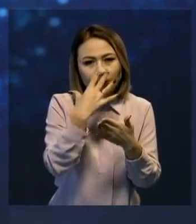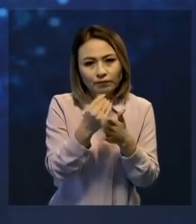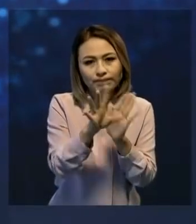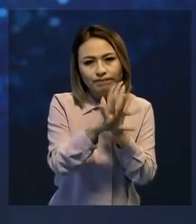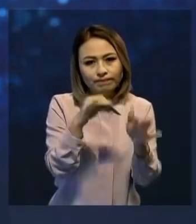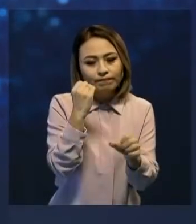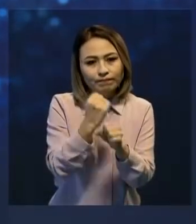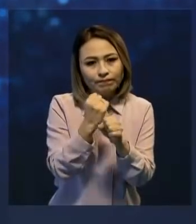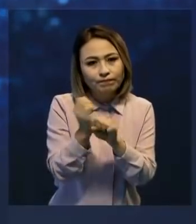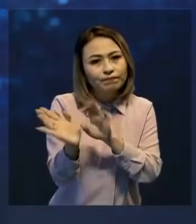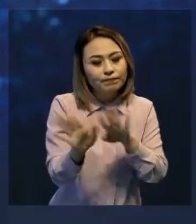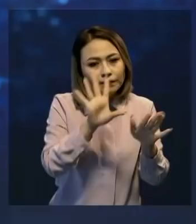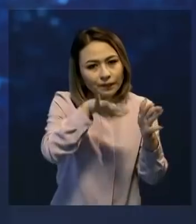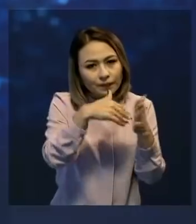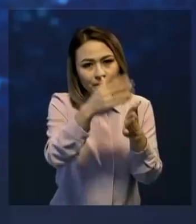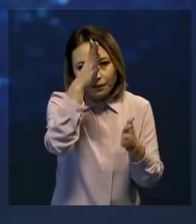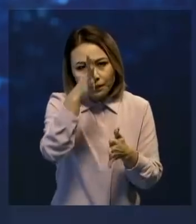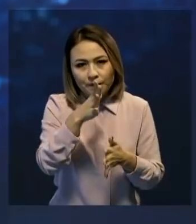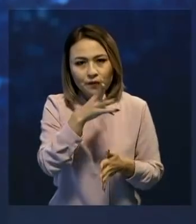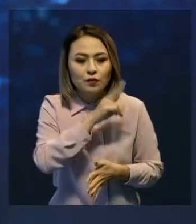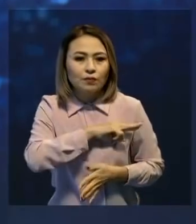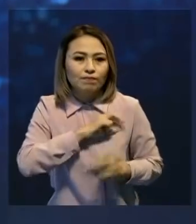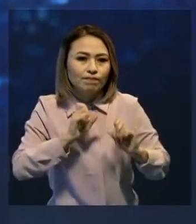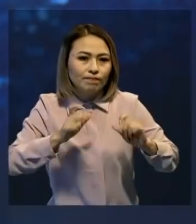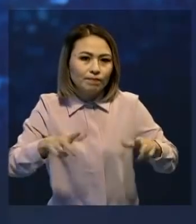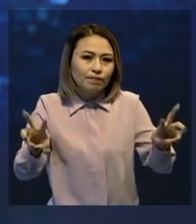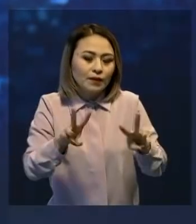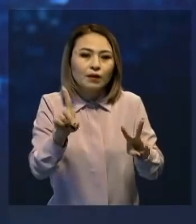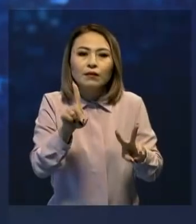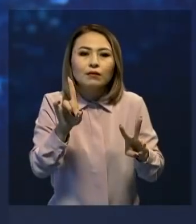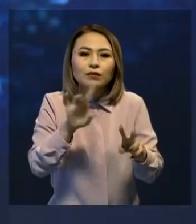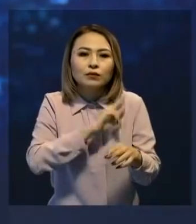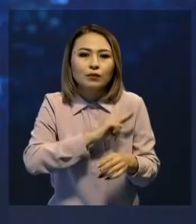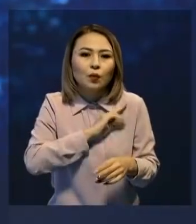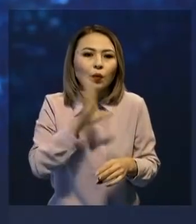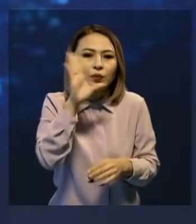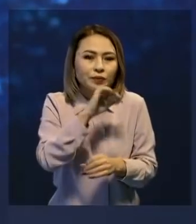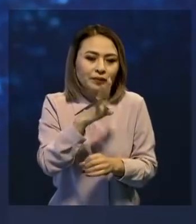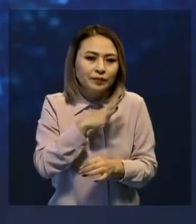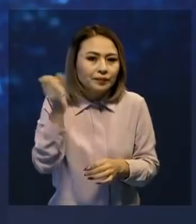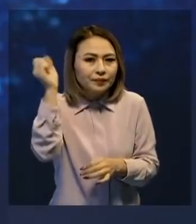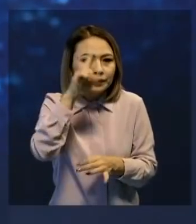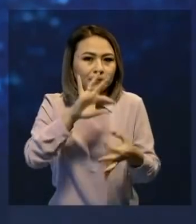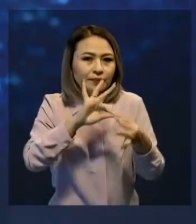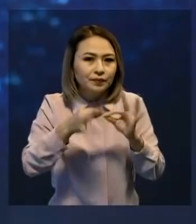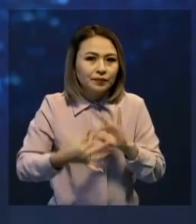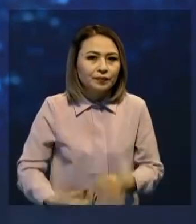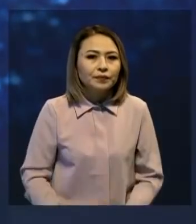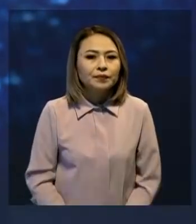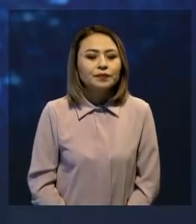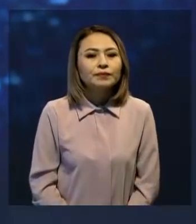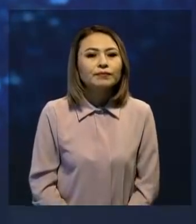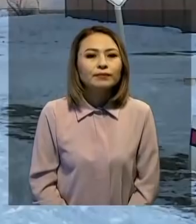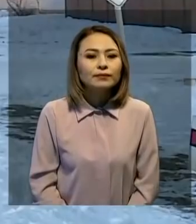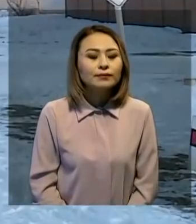тұрғындар өз таңдауын жасады. Содан бері 5 ай өтті. Жұмысқа кіріскен әкімдер не тұндырып үлгерді. Үңірдегі тершіміз солу жасап